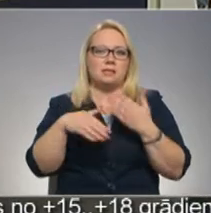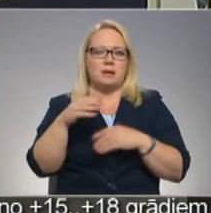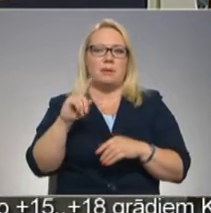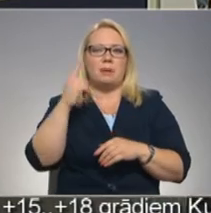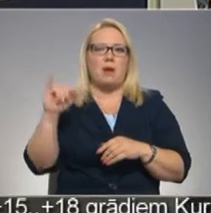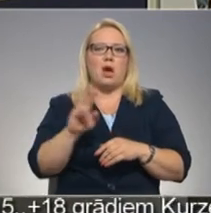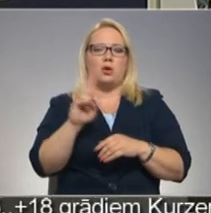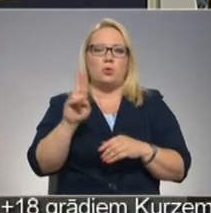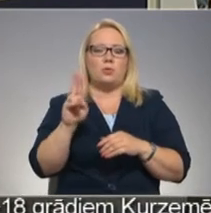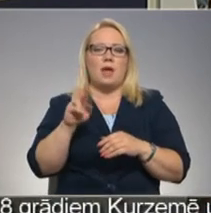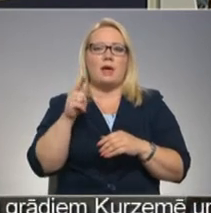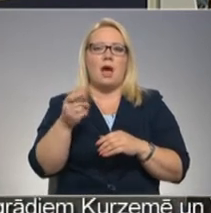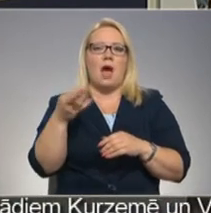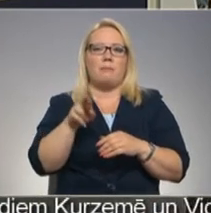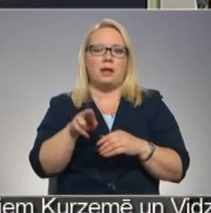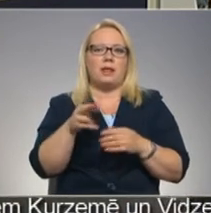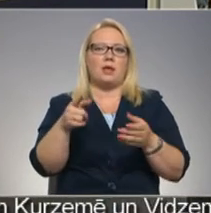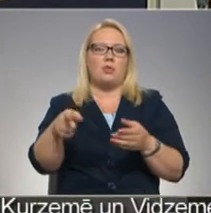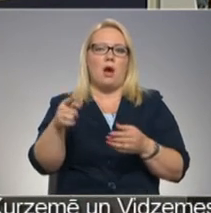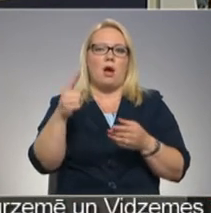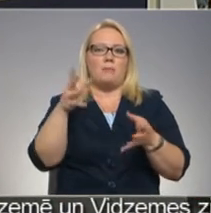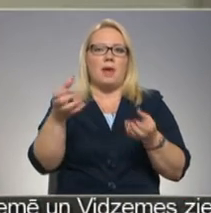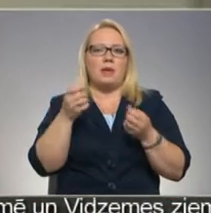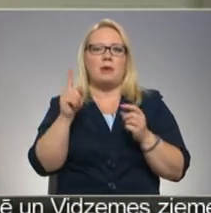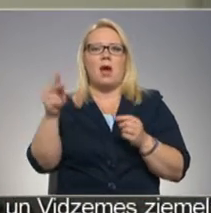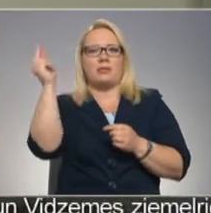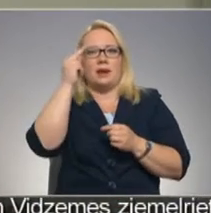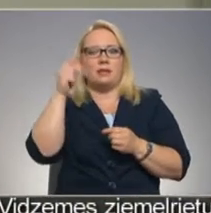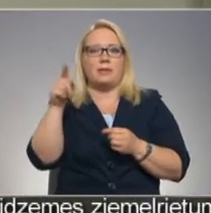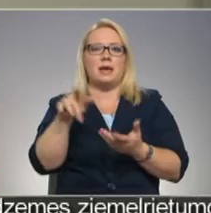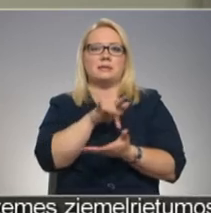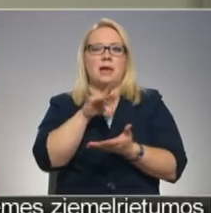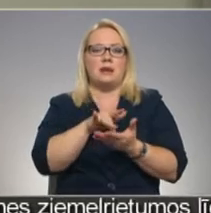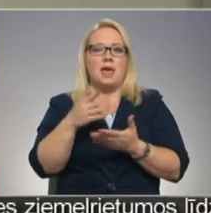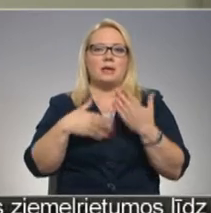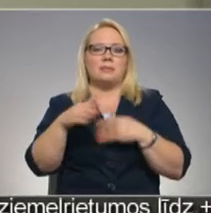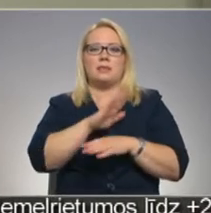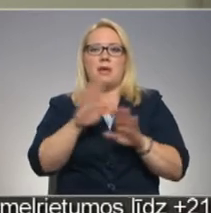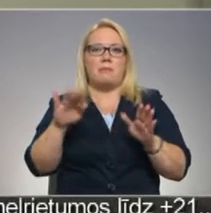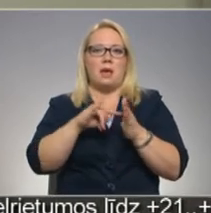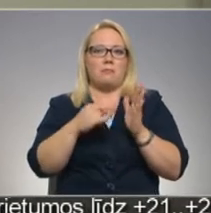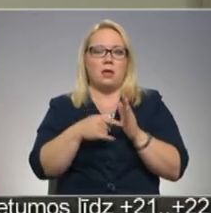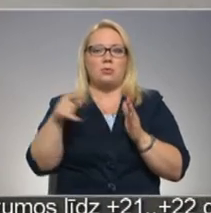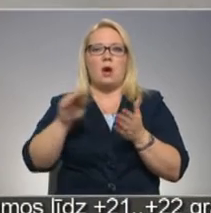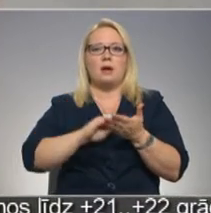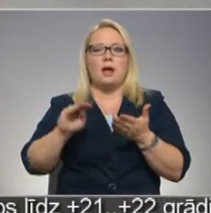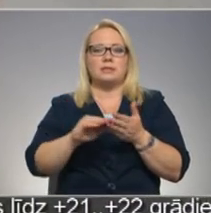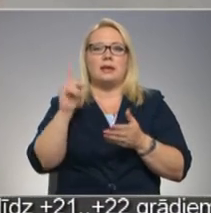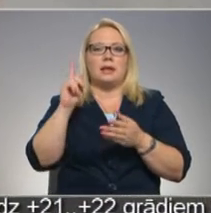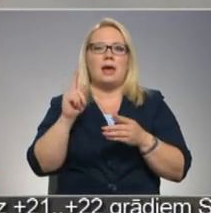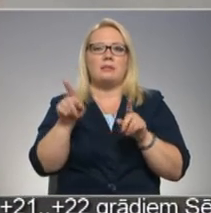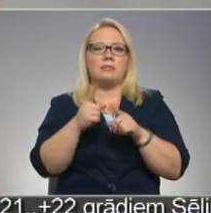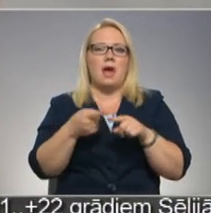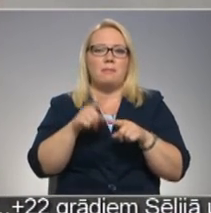aprīlī pilotu eksāmenu uztvēra kā treniņu, bet tie, kuriem centralizētais fizikas eksāmenis nebija plānots, šo rakstījuši tikai tāpēc, ka